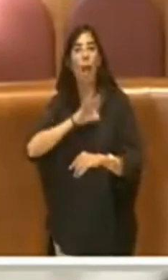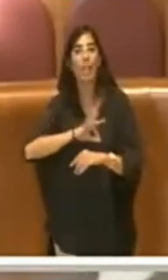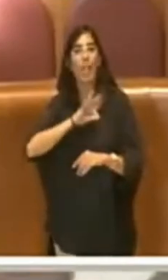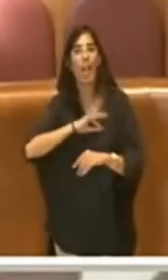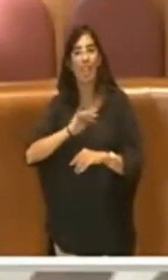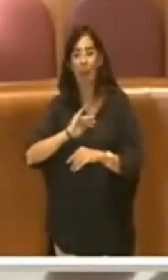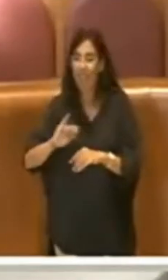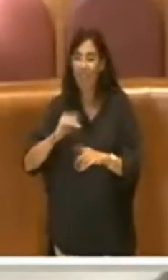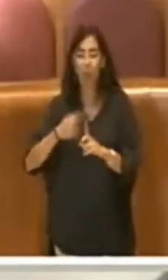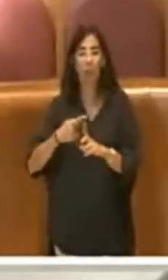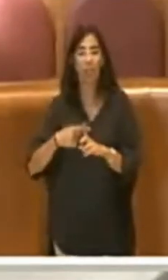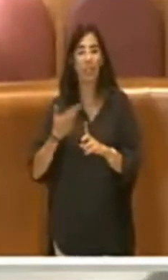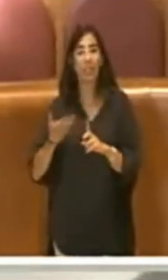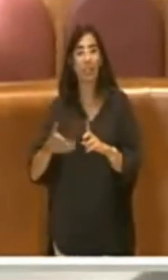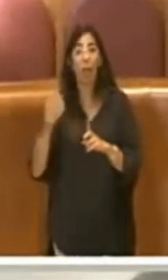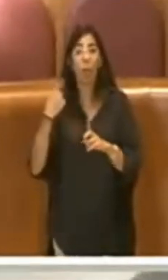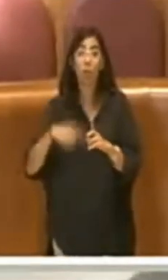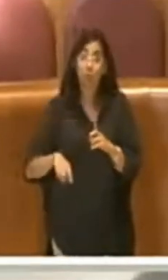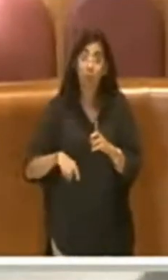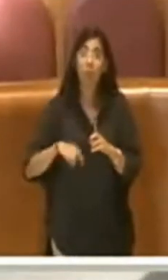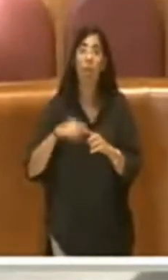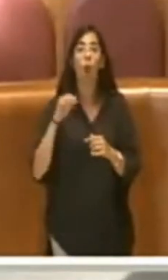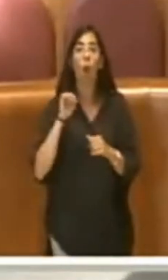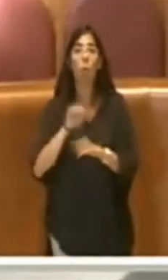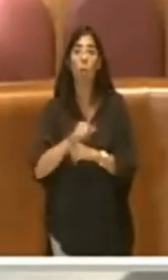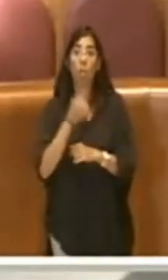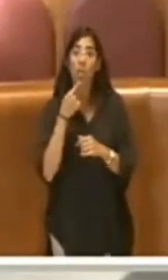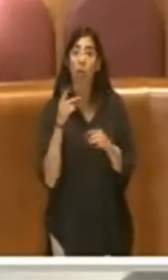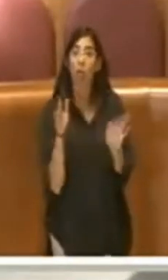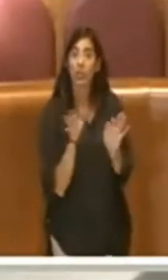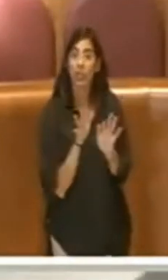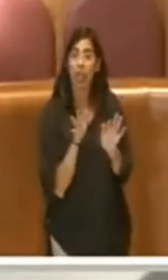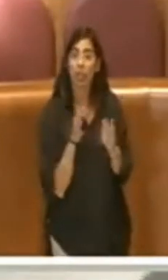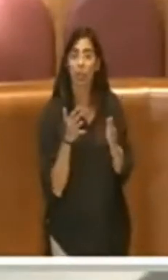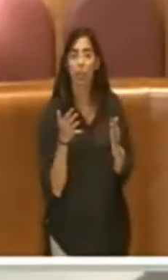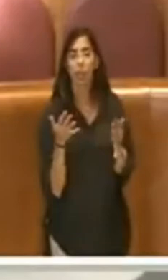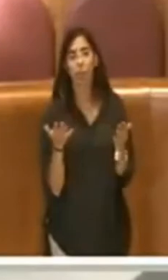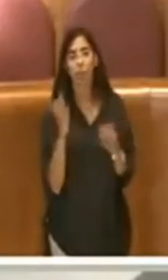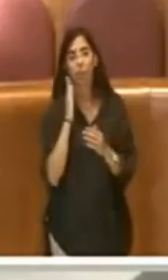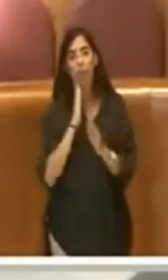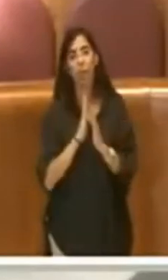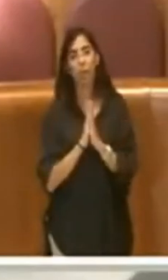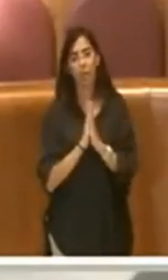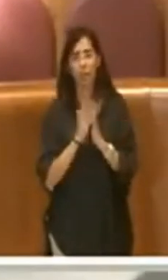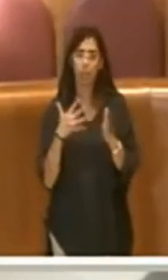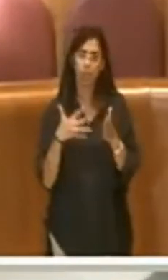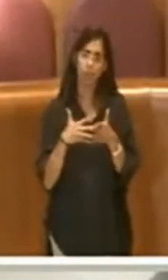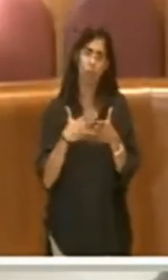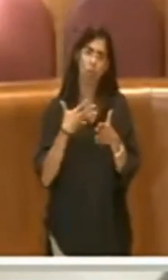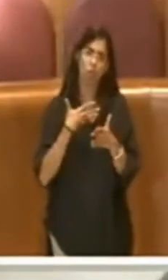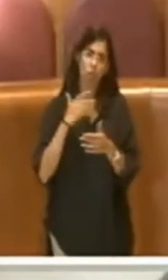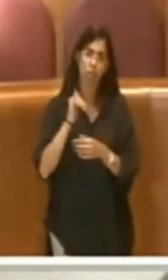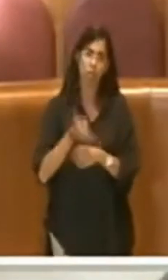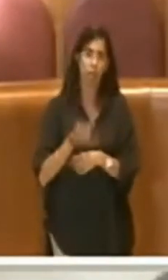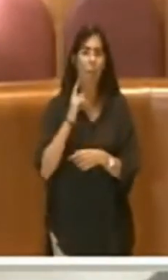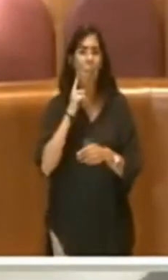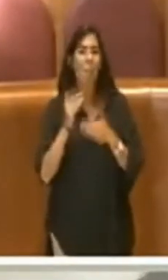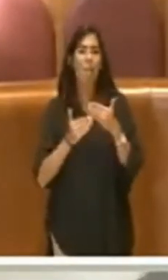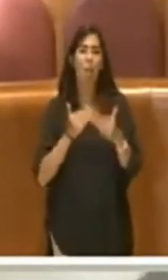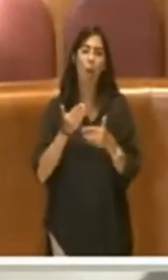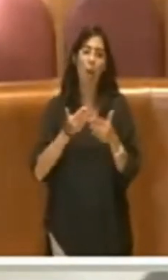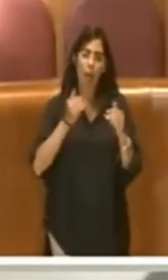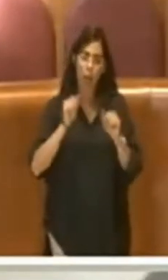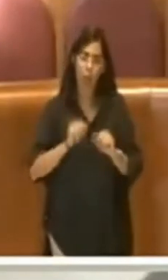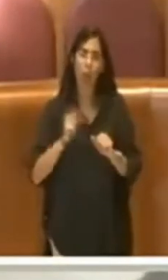chiamano disastro. Allora, per cortesia, ci sono tante difficoltà, si può migliorare su tante cose, io non lo metto